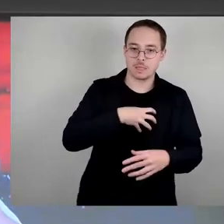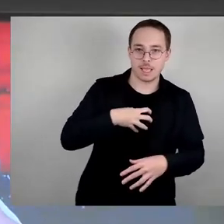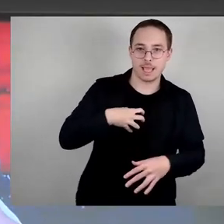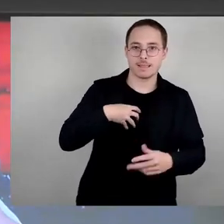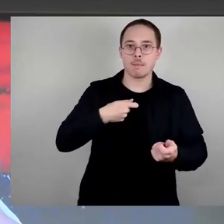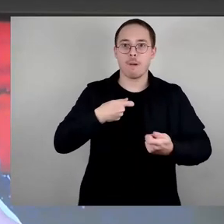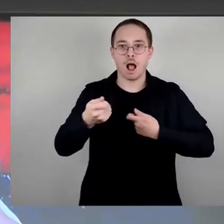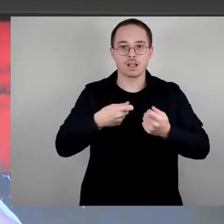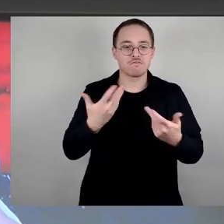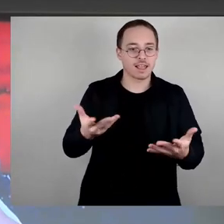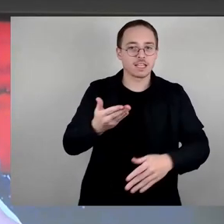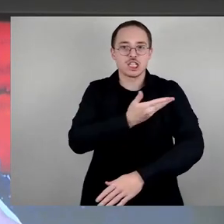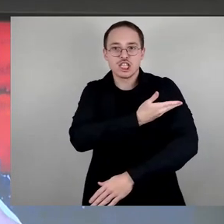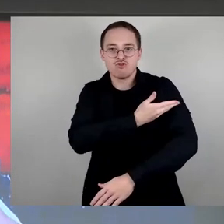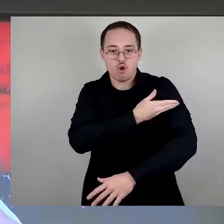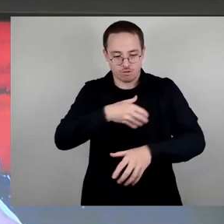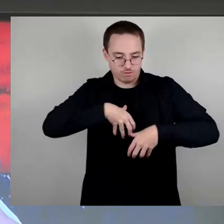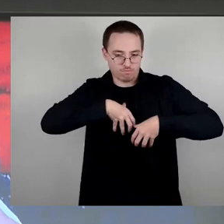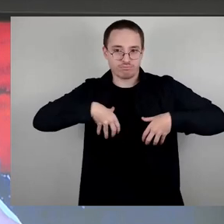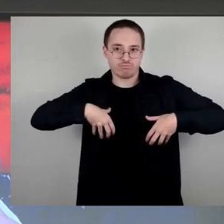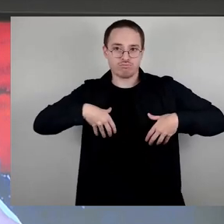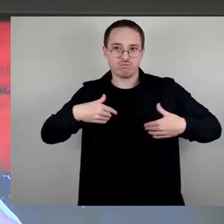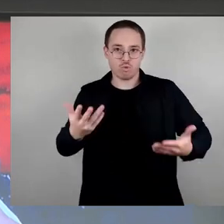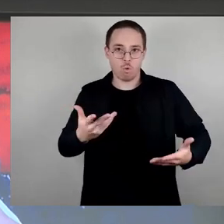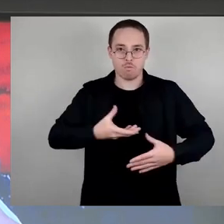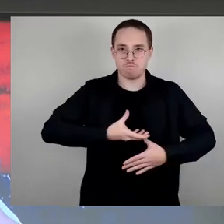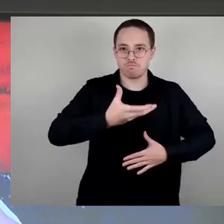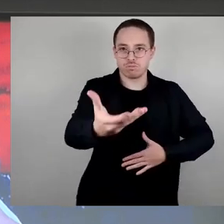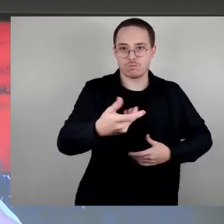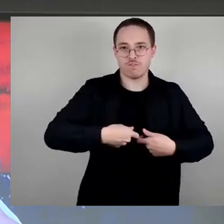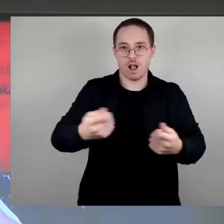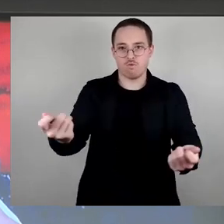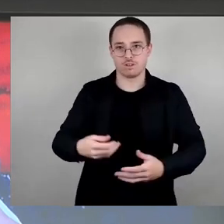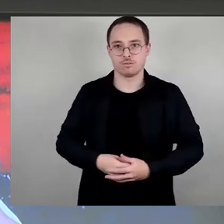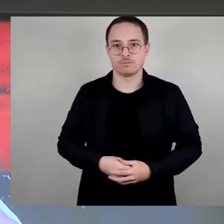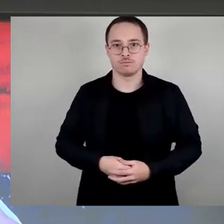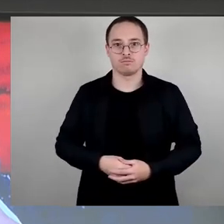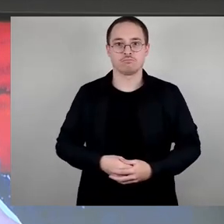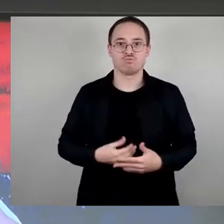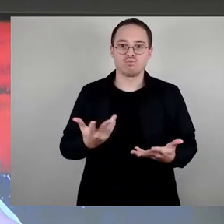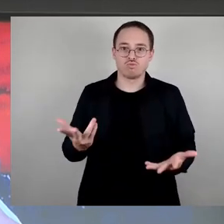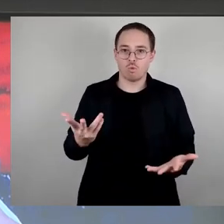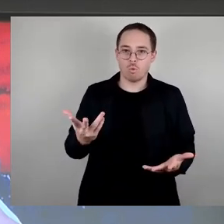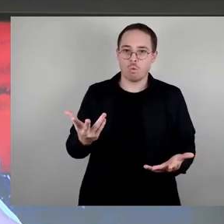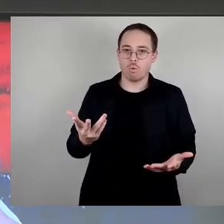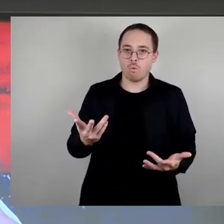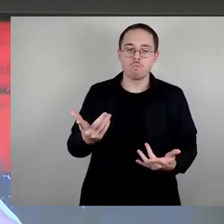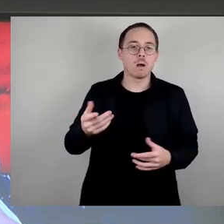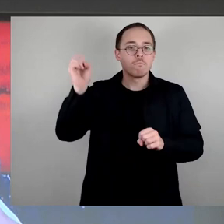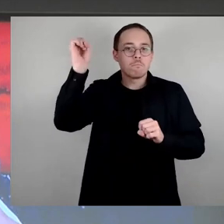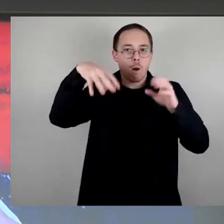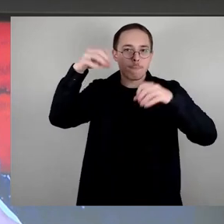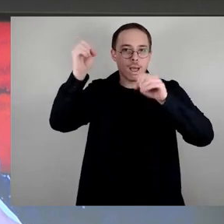oder noch besser Gedenk in Schrift Gedenk T-Shirts zu verkaufen. Das gibt den Bombenfeierlichkeiten den letzten Pfiff, ermöglicht